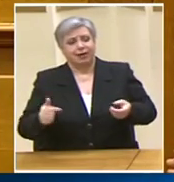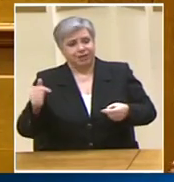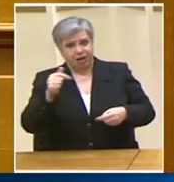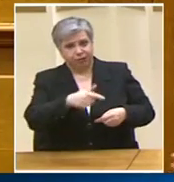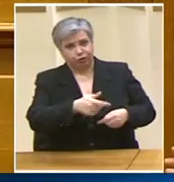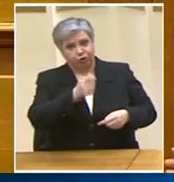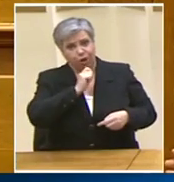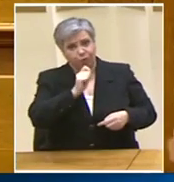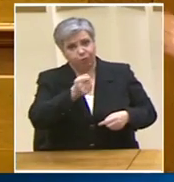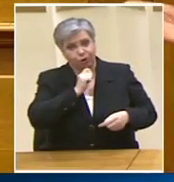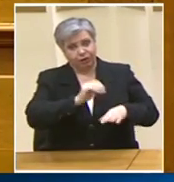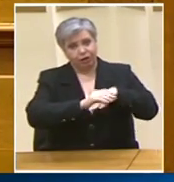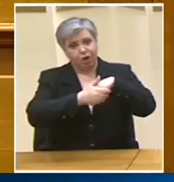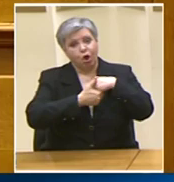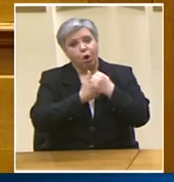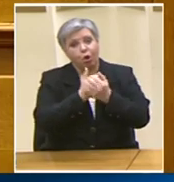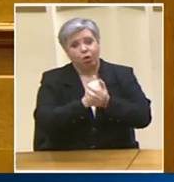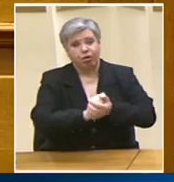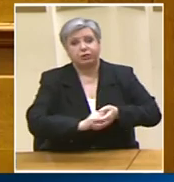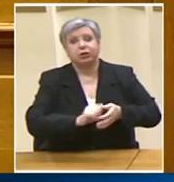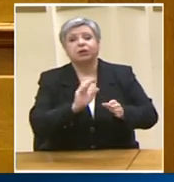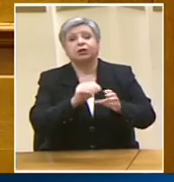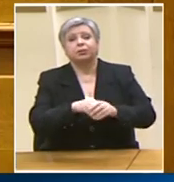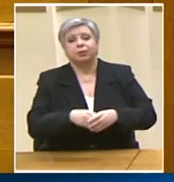ακομάτιστος ο υπουργός οικονομικών του κ. Σαμαρά